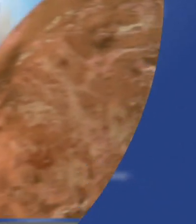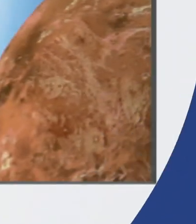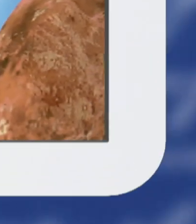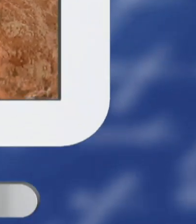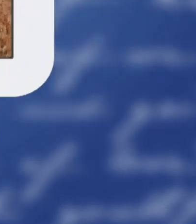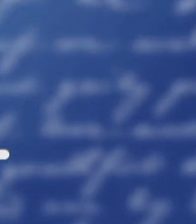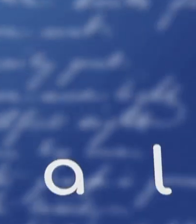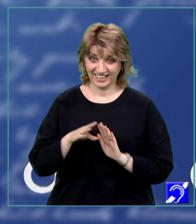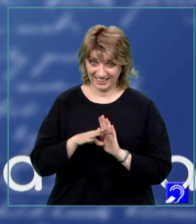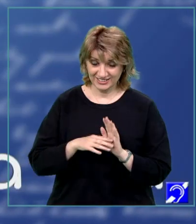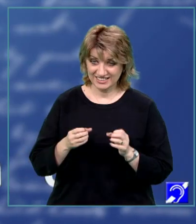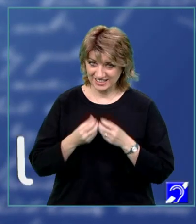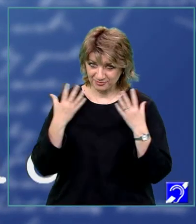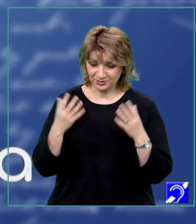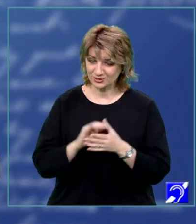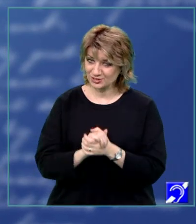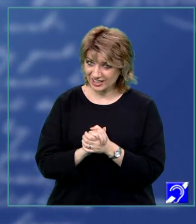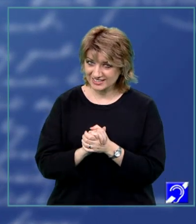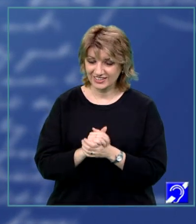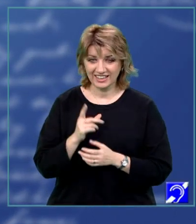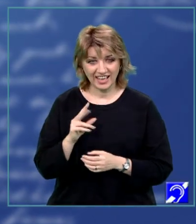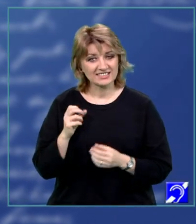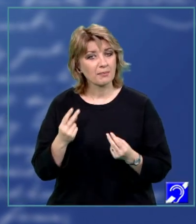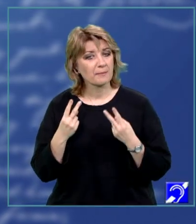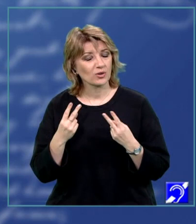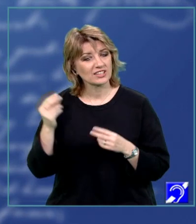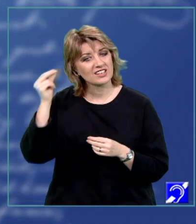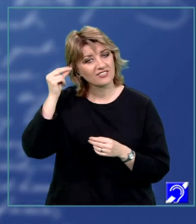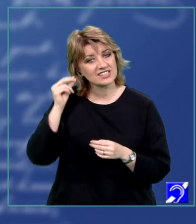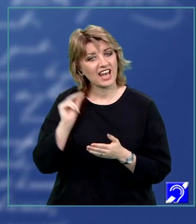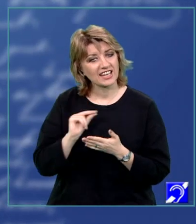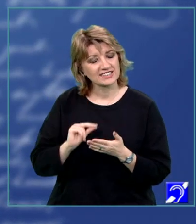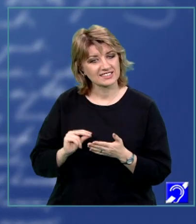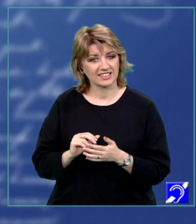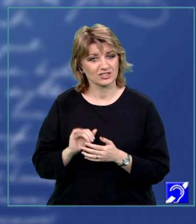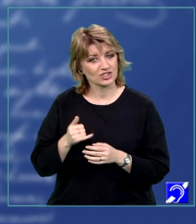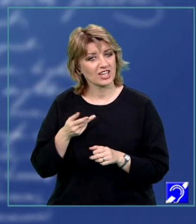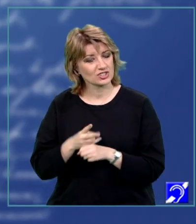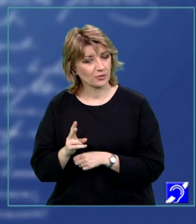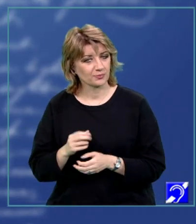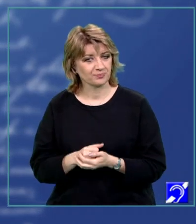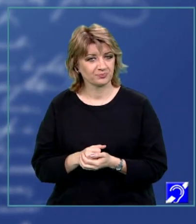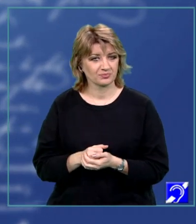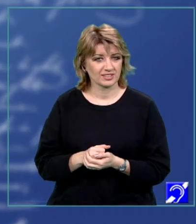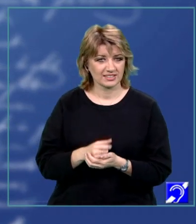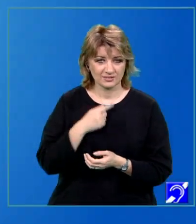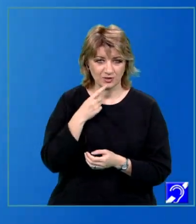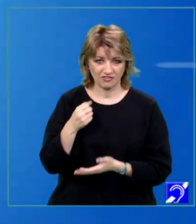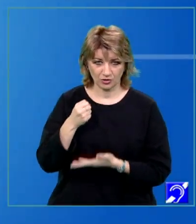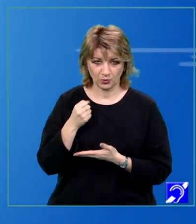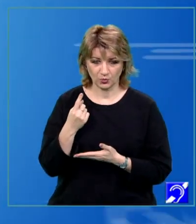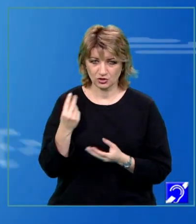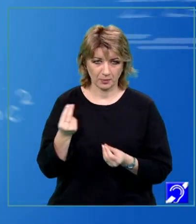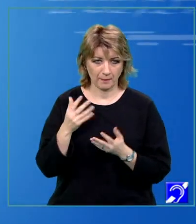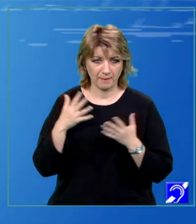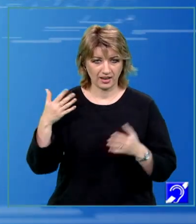Este în regulă să sărbătorim succesul, dar este mai important să învățăm lecțiile așecurilor. Ne îndemna Bill Gates, fondatorul unei dintre